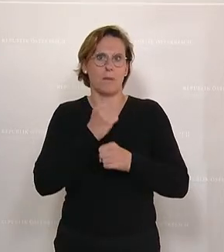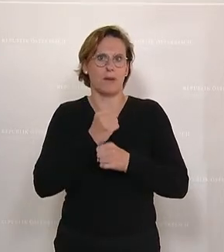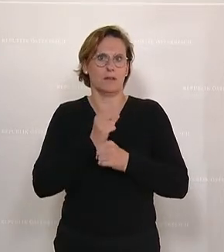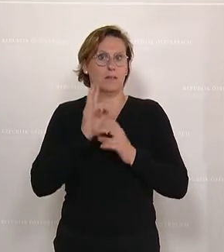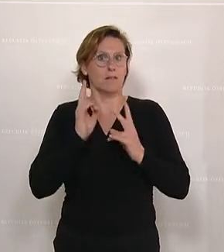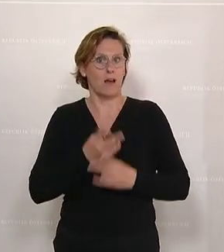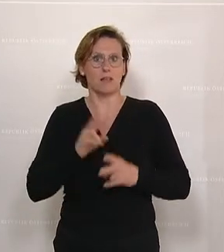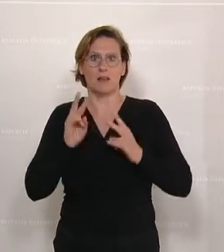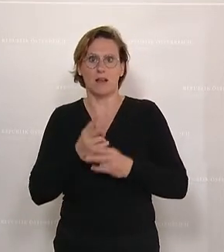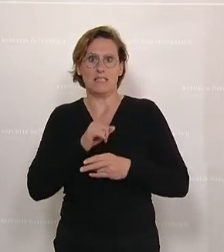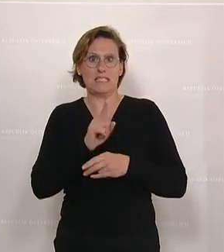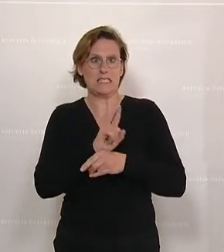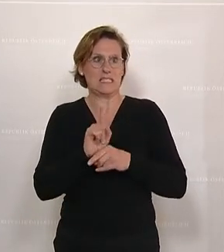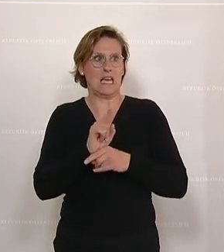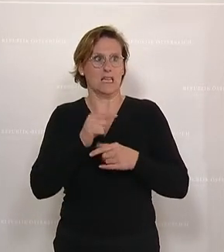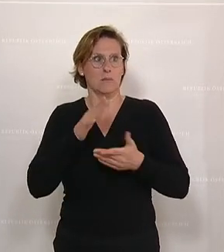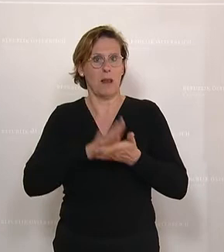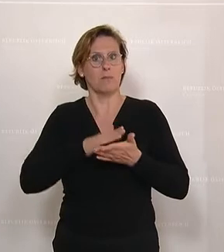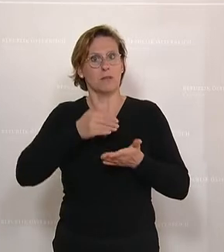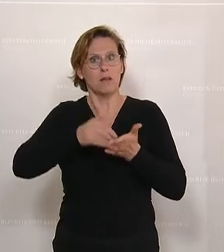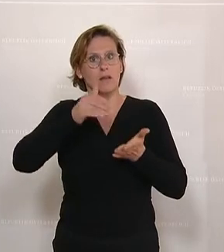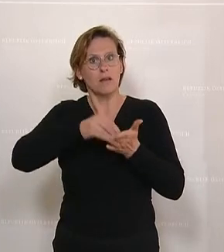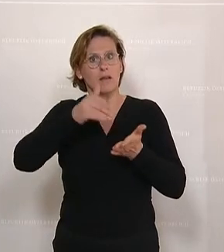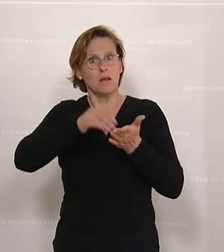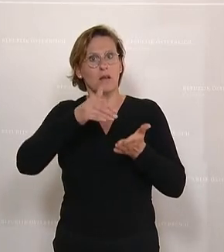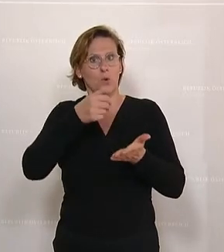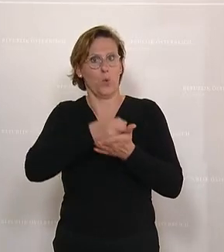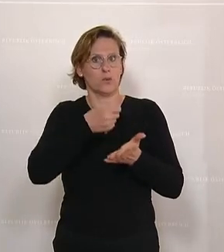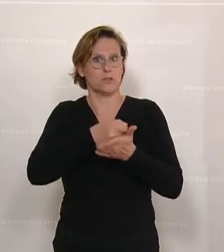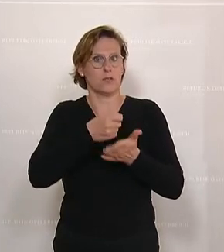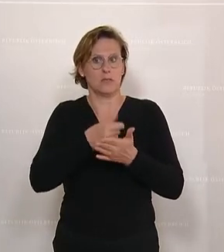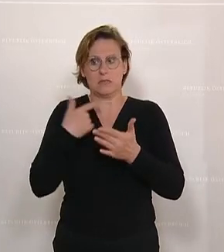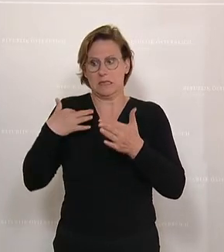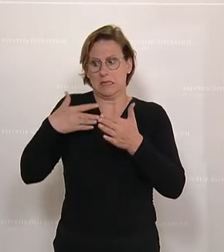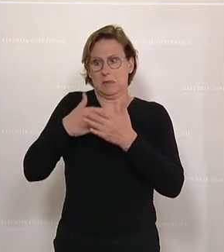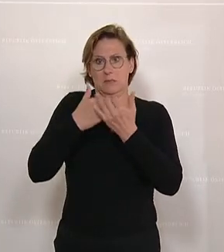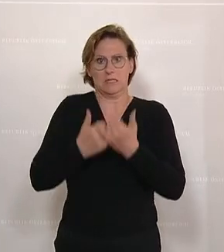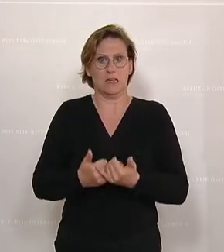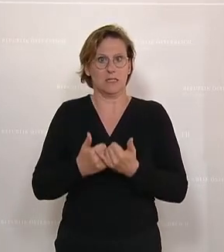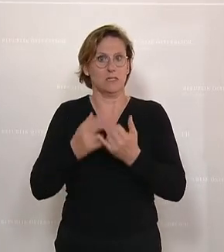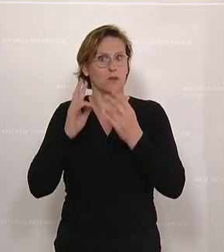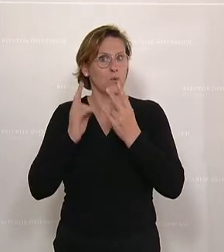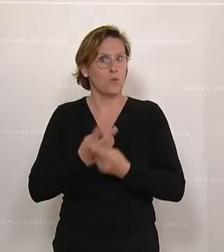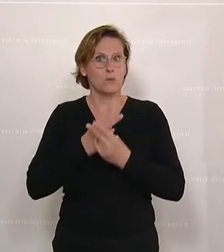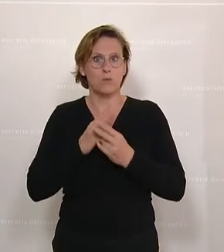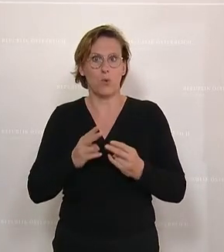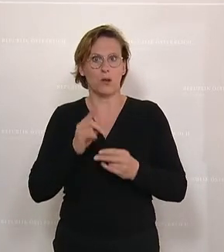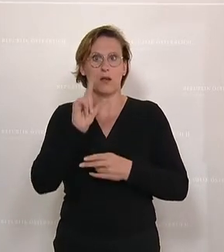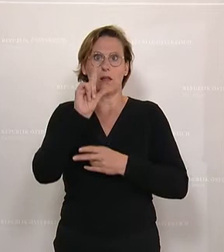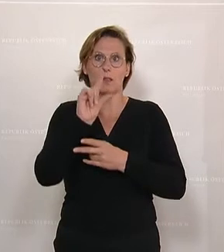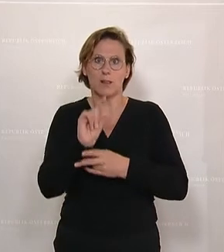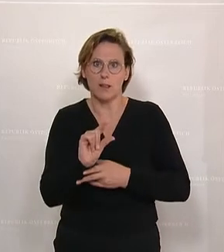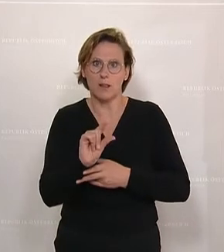dass man genau in der Zeit diese Kosten weiterlaufen hat. Und dafür gab es bisher überhaupt keine Möglichkeit, davon runterzukommen.